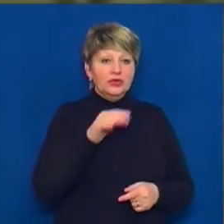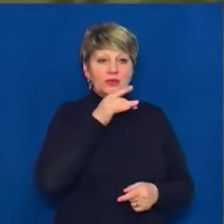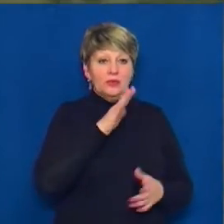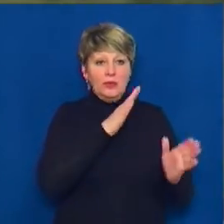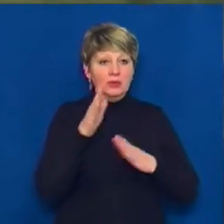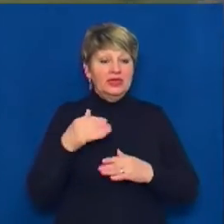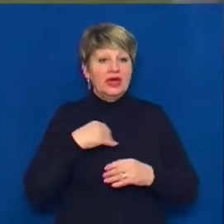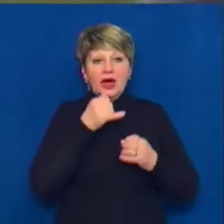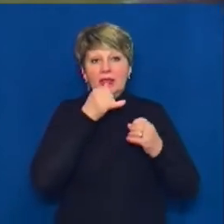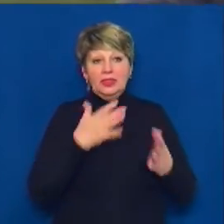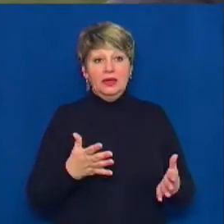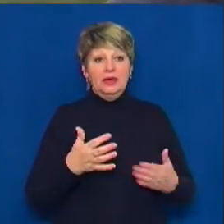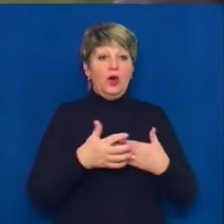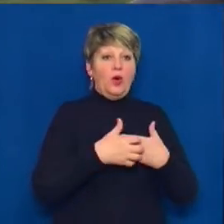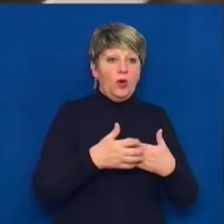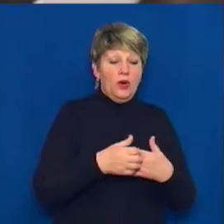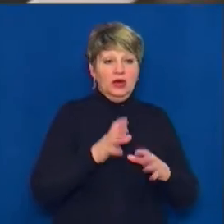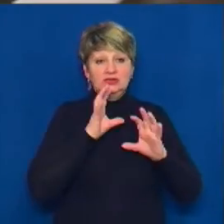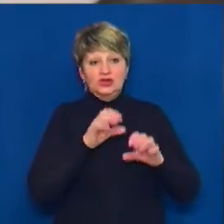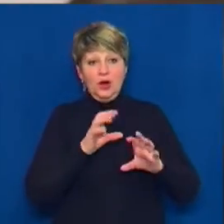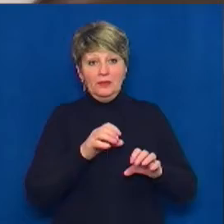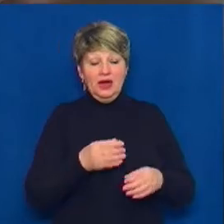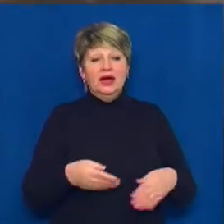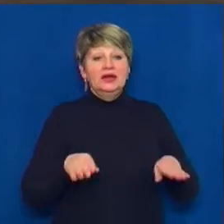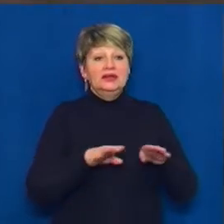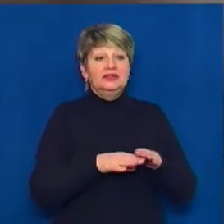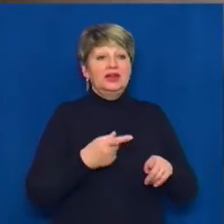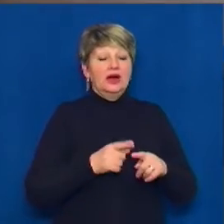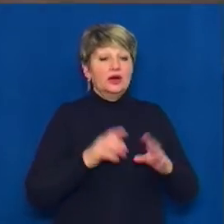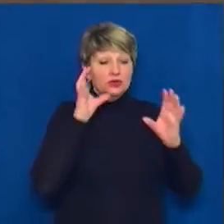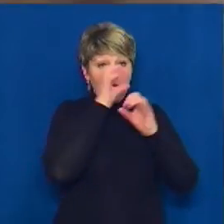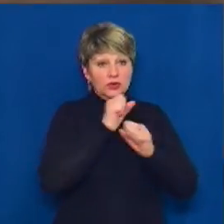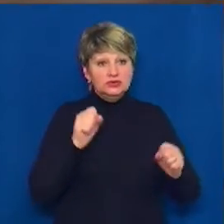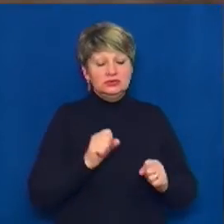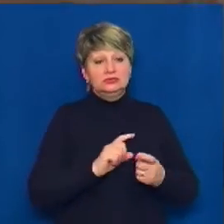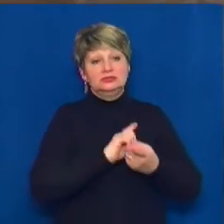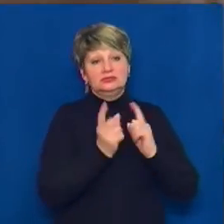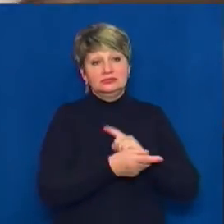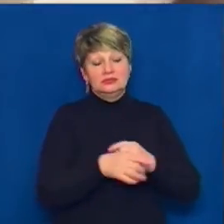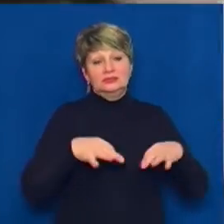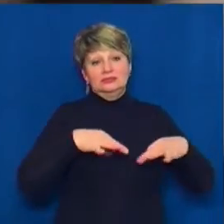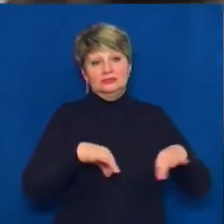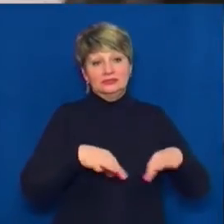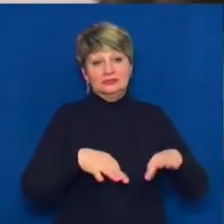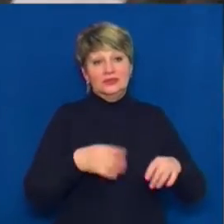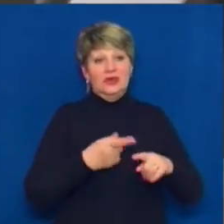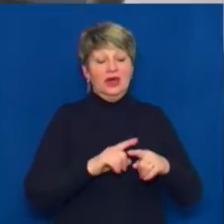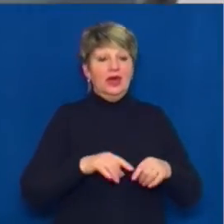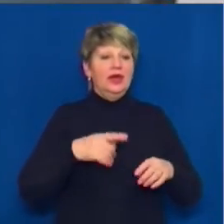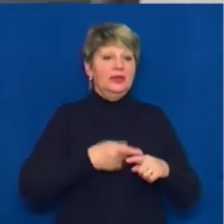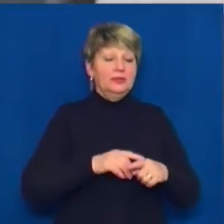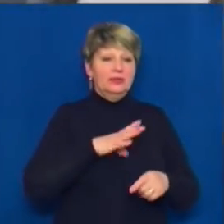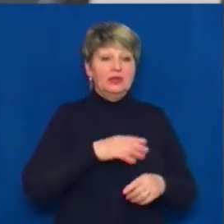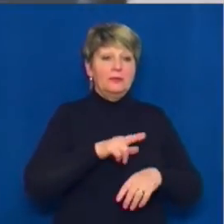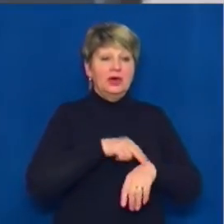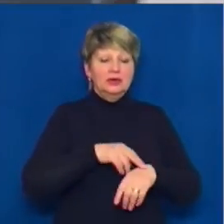Я не міг і з котами, і з собакою. Так ніч лігом для Рема стала автівка черкасця. Ці кадри зафільмували патрульні,